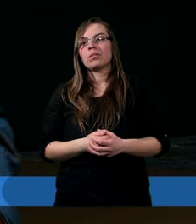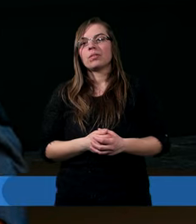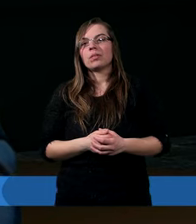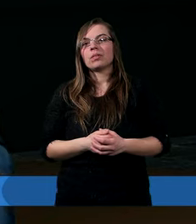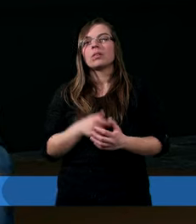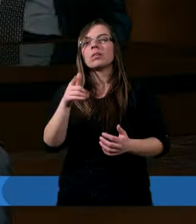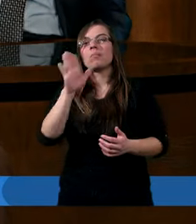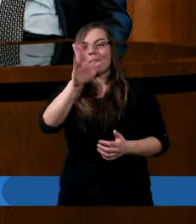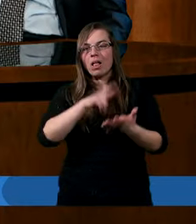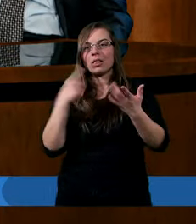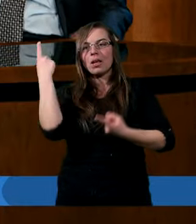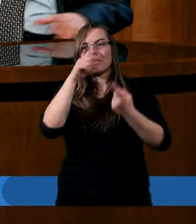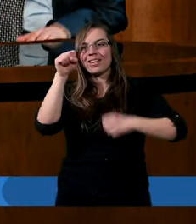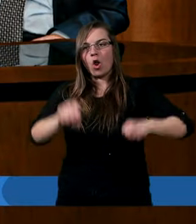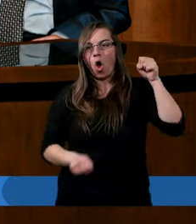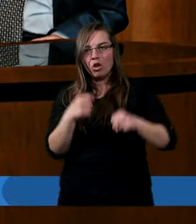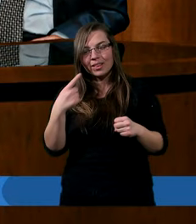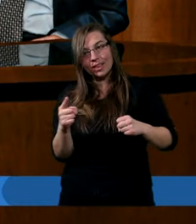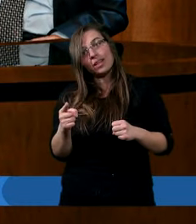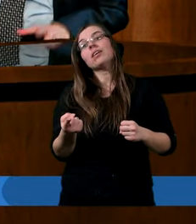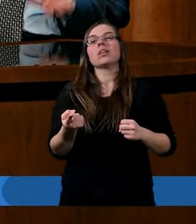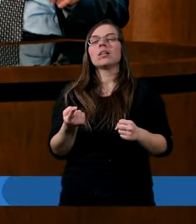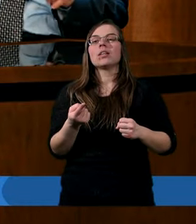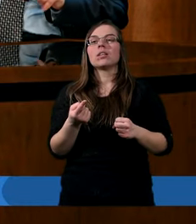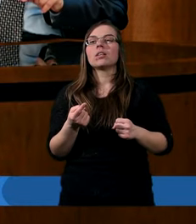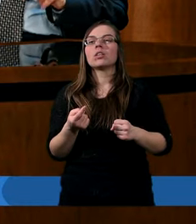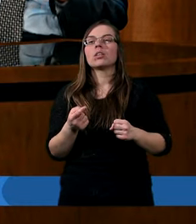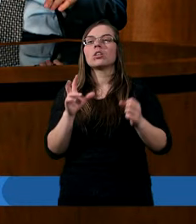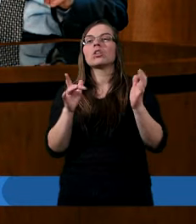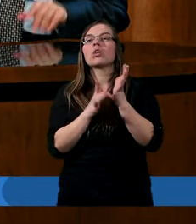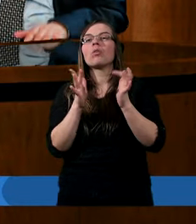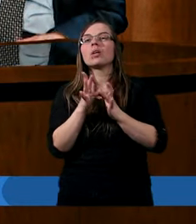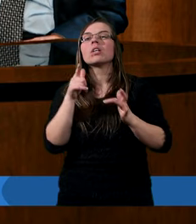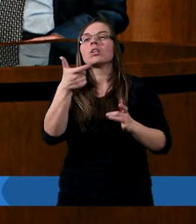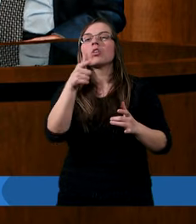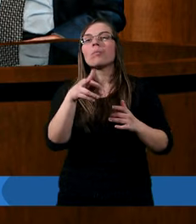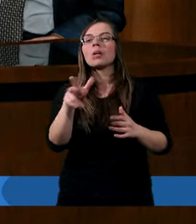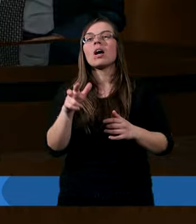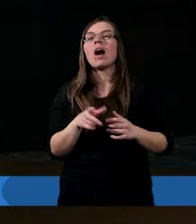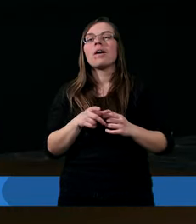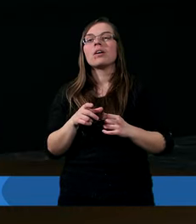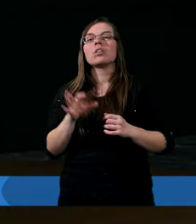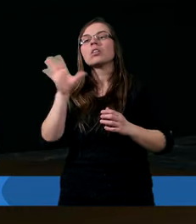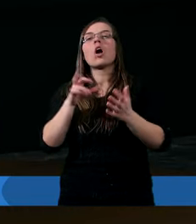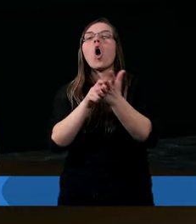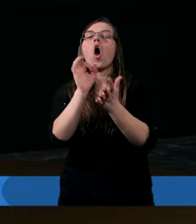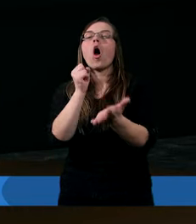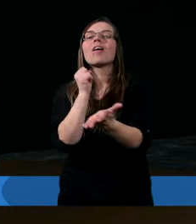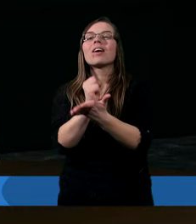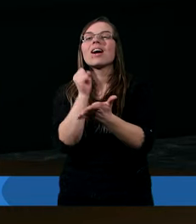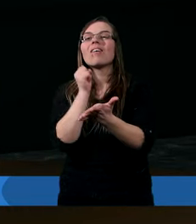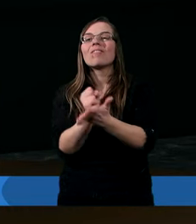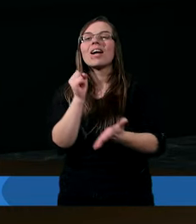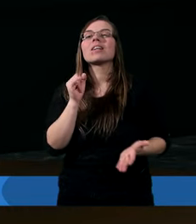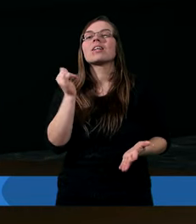Masz na myśli sąd, gdzie Chrystus mówi, to wykonało się? Chodzi o kwestię